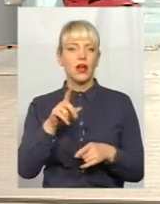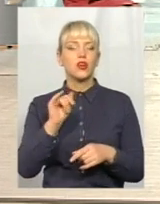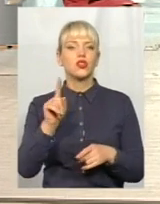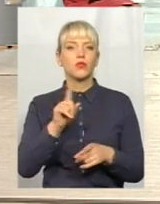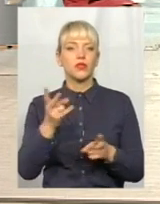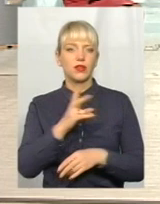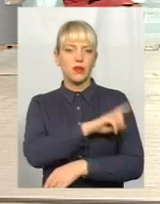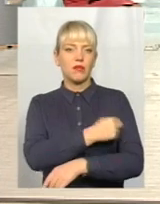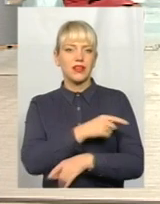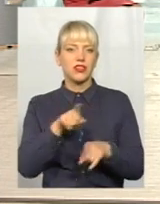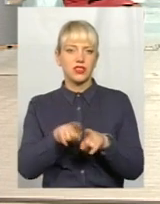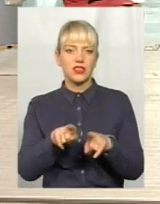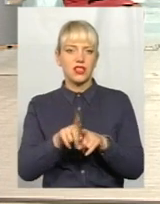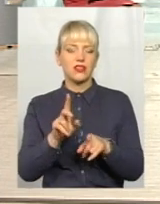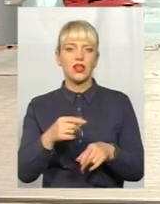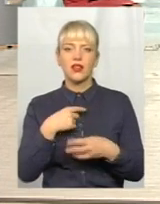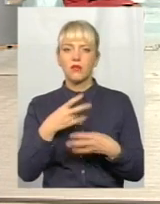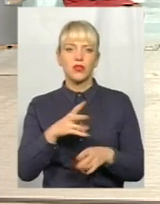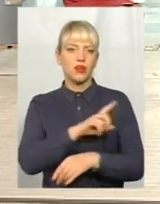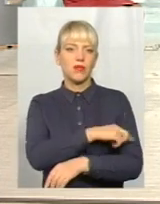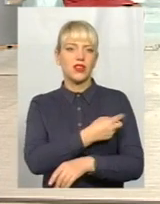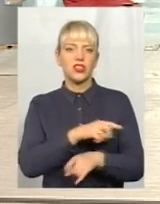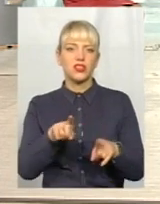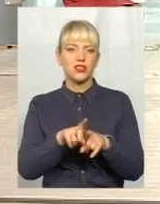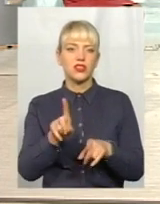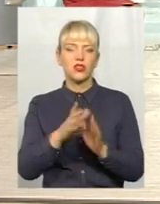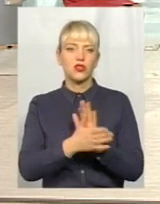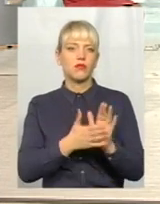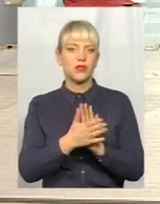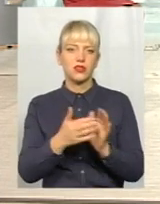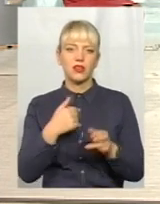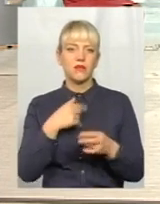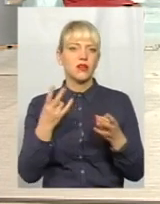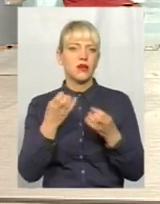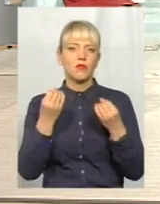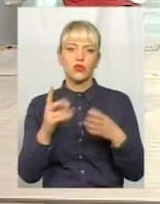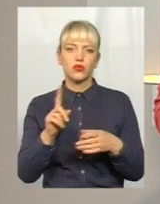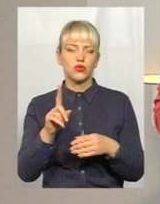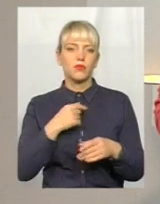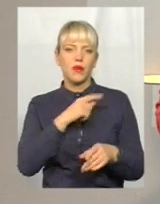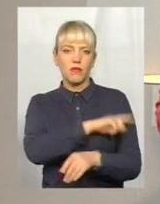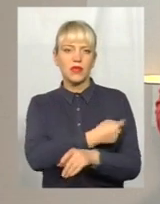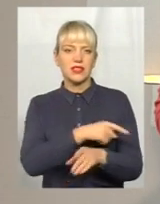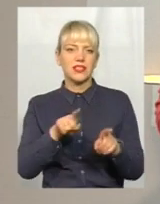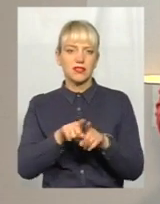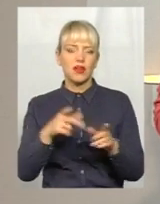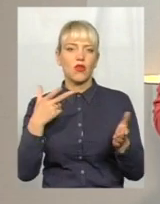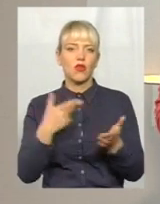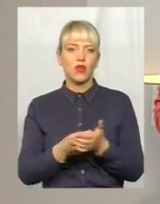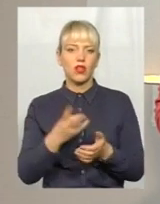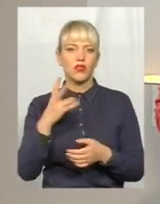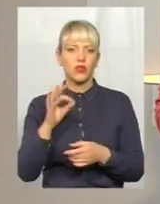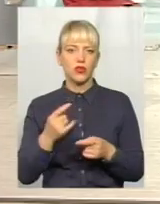медичні сестри, медити. Медична сестра має кваліфікована вголоти. Я сама медик. Але там мають